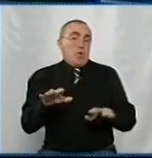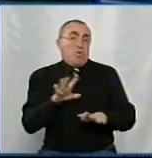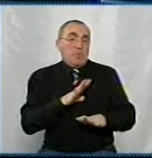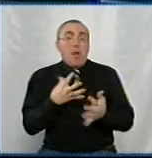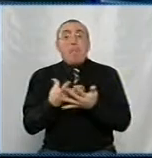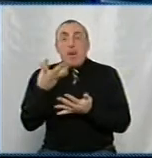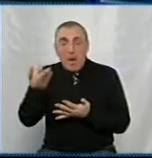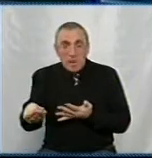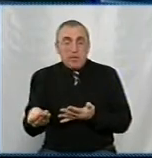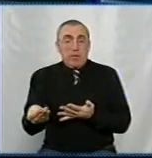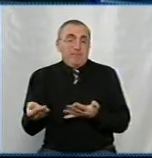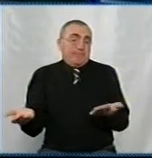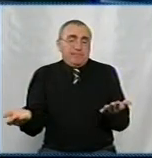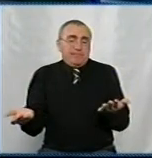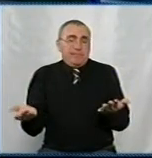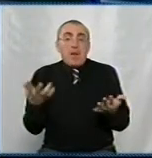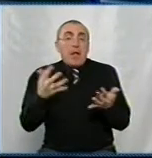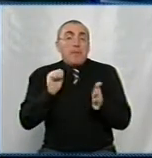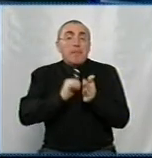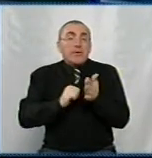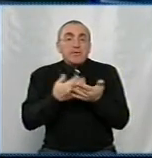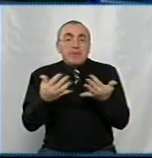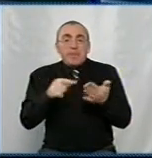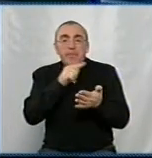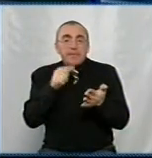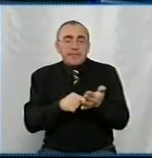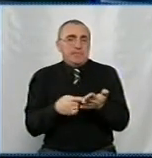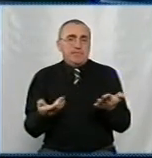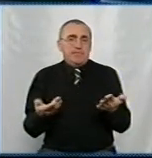платили, але по якимось іншим питанням.